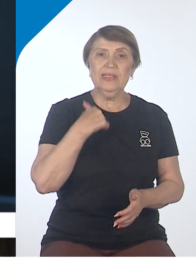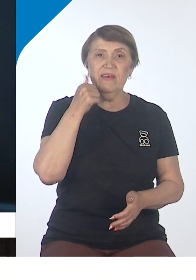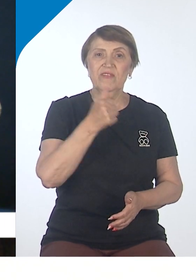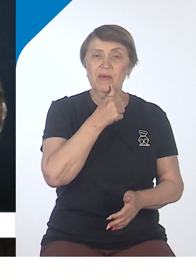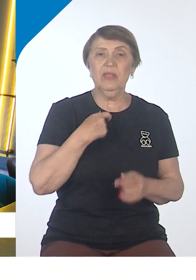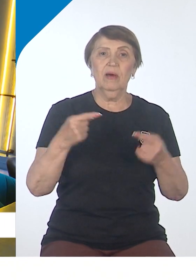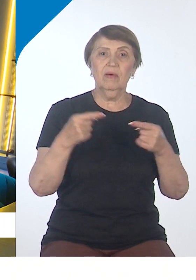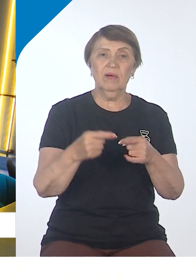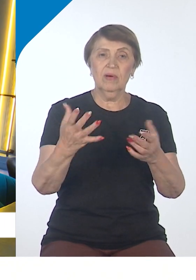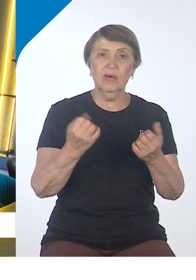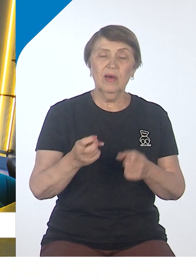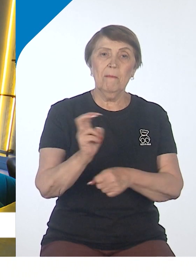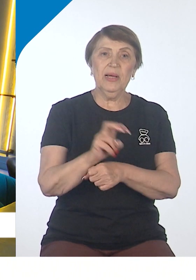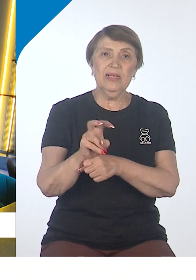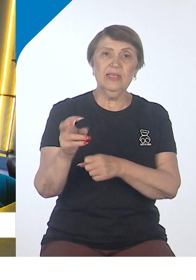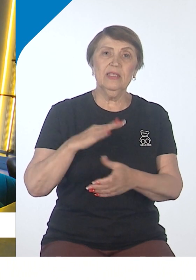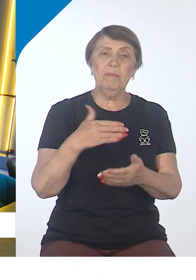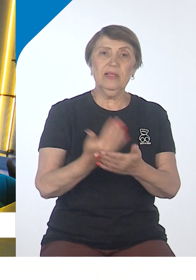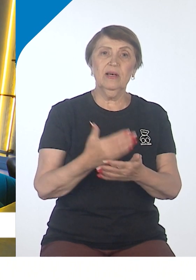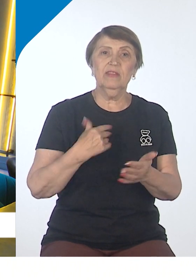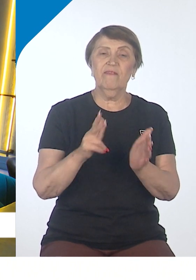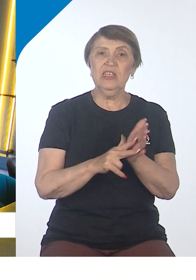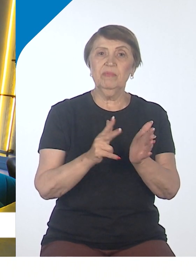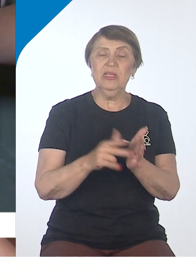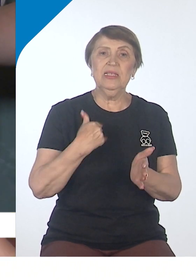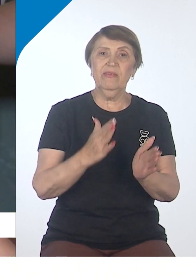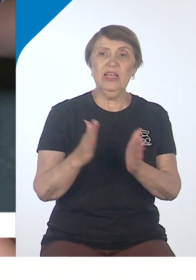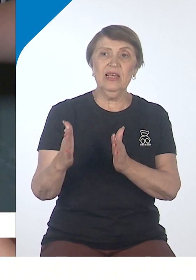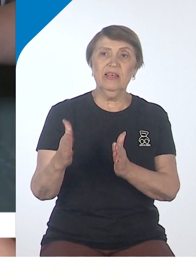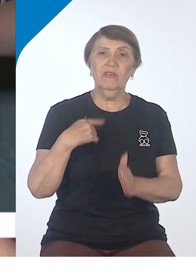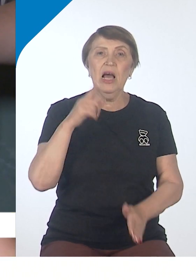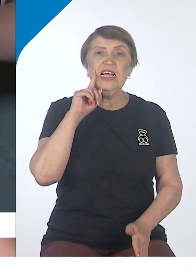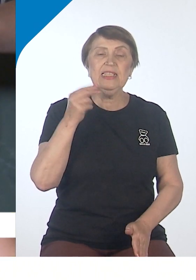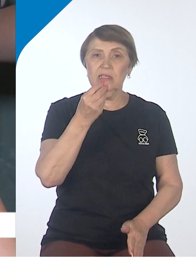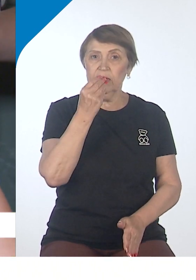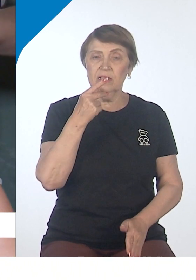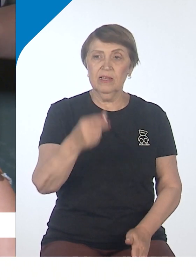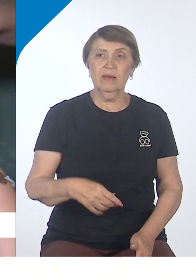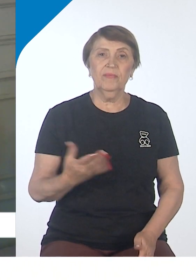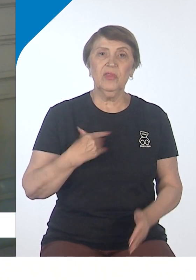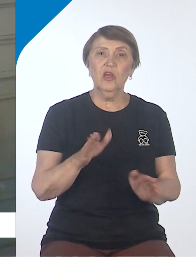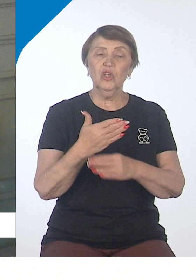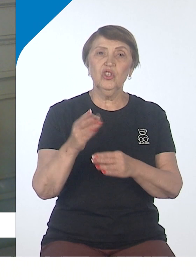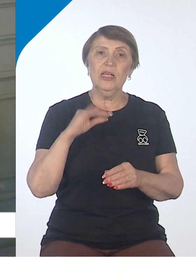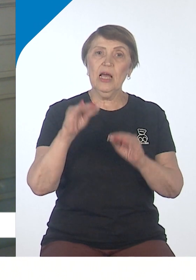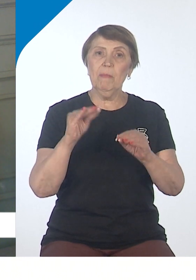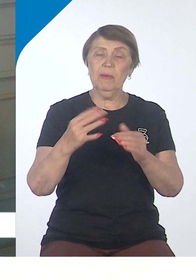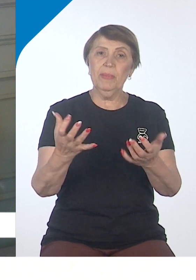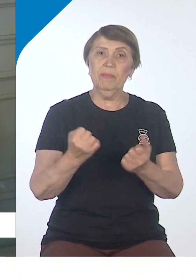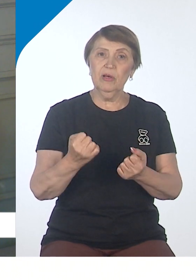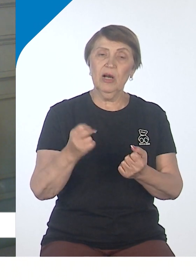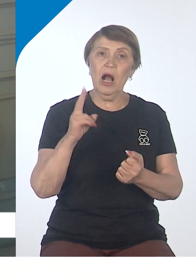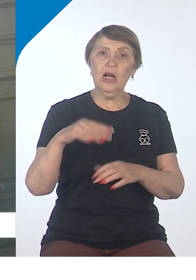Запарина. Посетителям предлагают порядка 80 вариантов десертов. Часть оборудования приобрели при помощи Краевого фонда